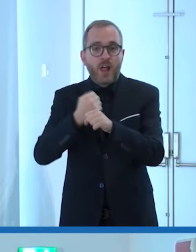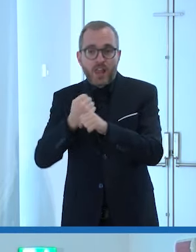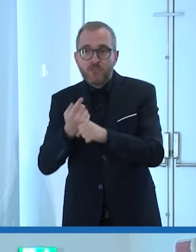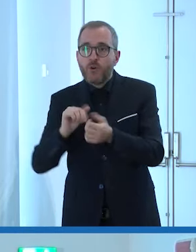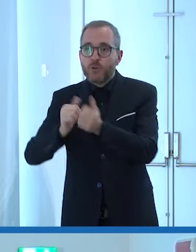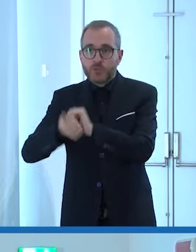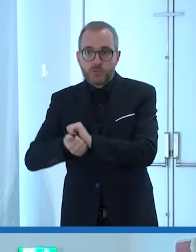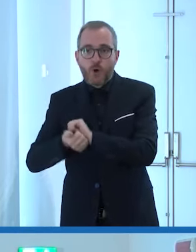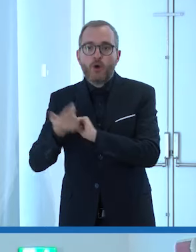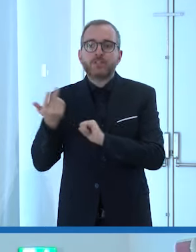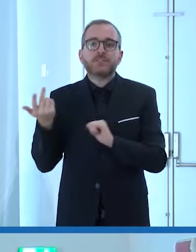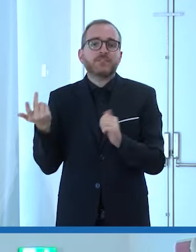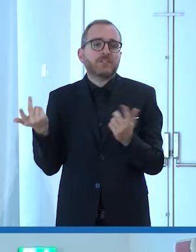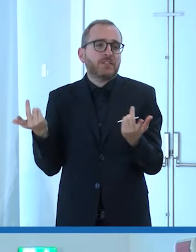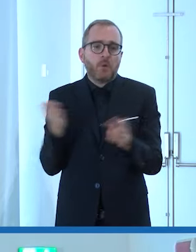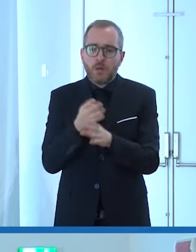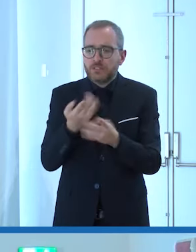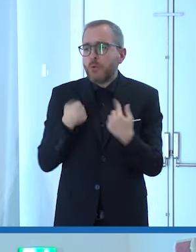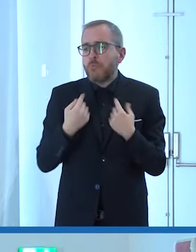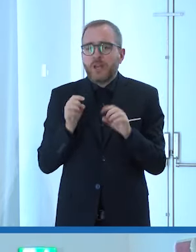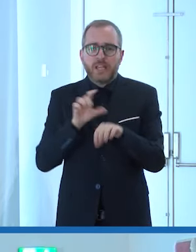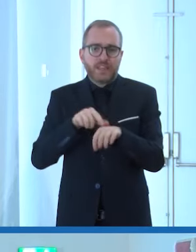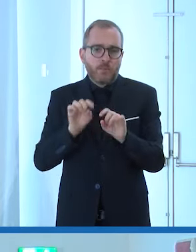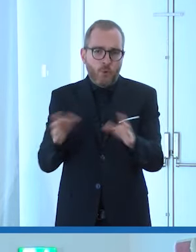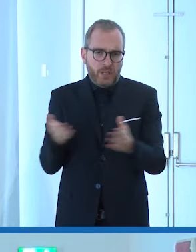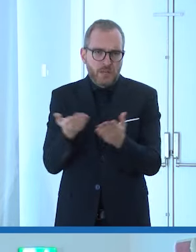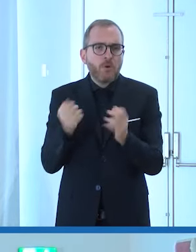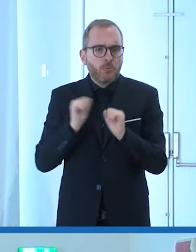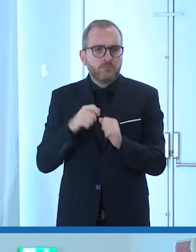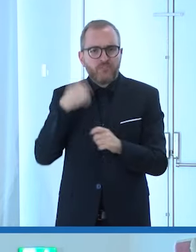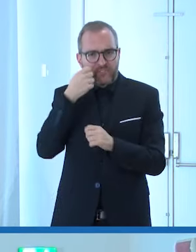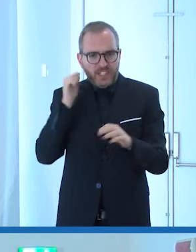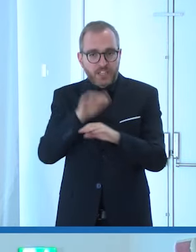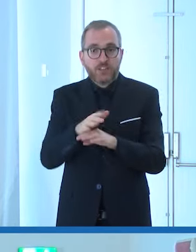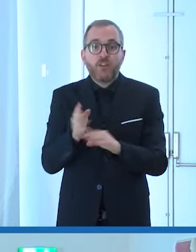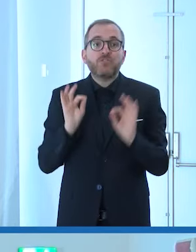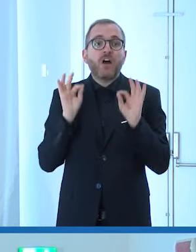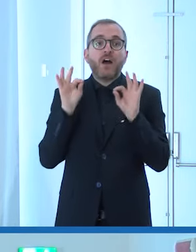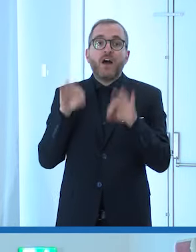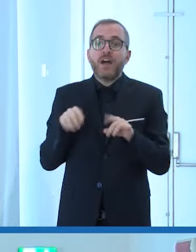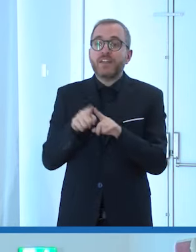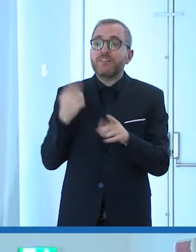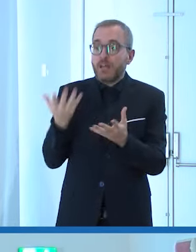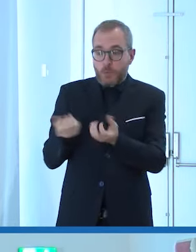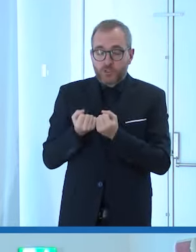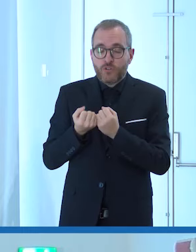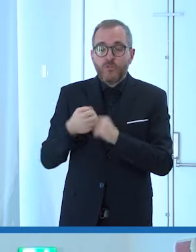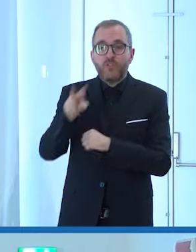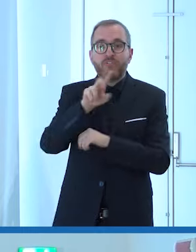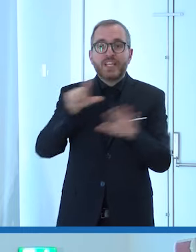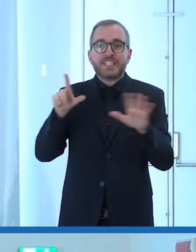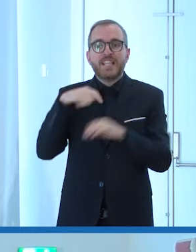nello sport, nel tempo libero. Sono pervenuti 27 video di